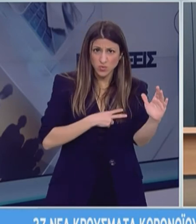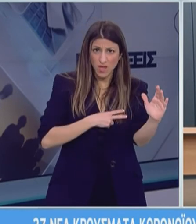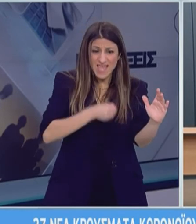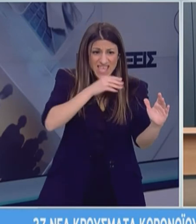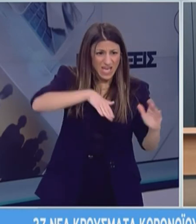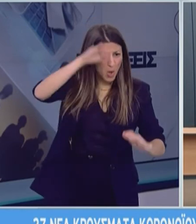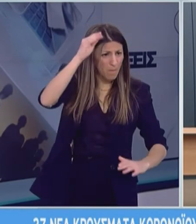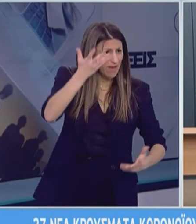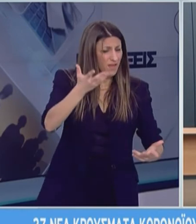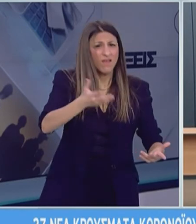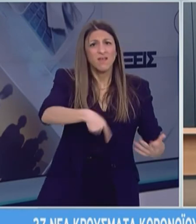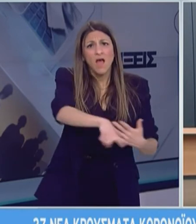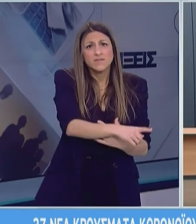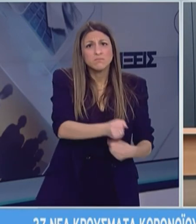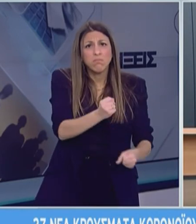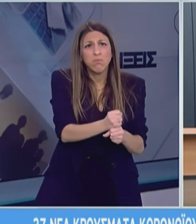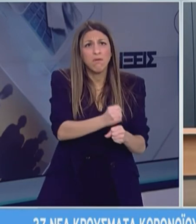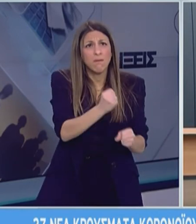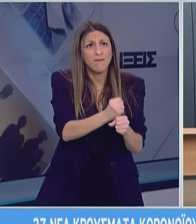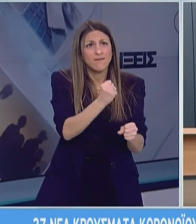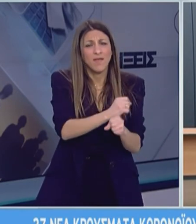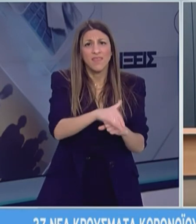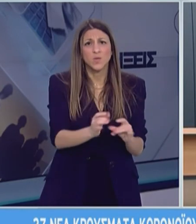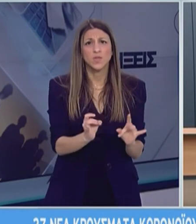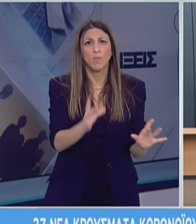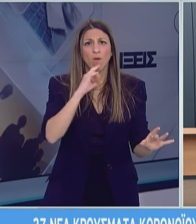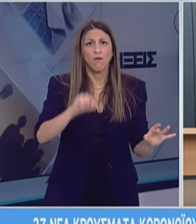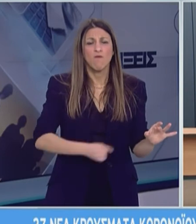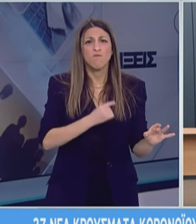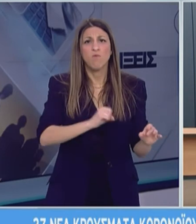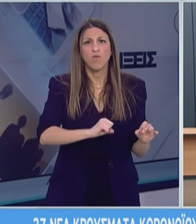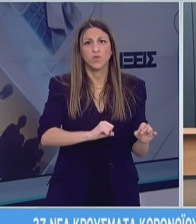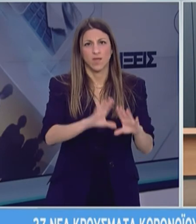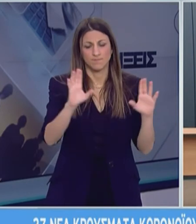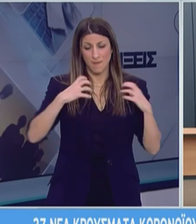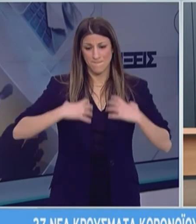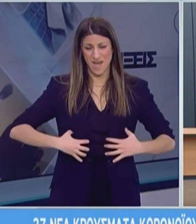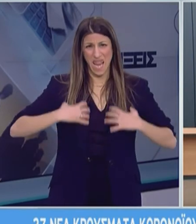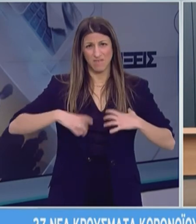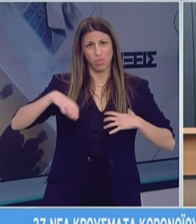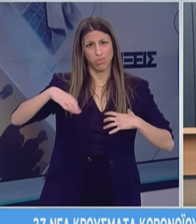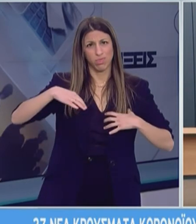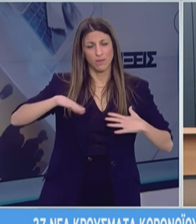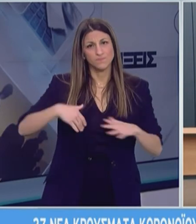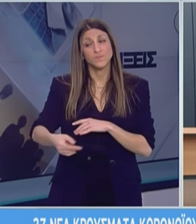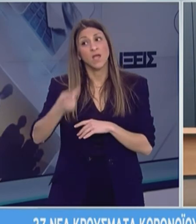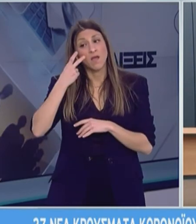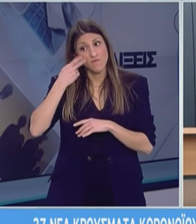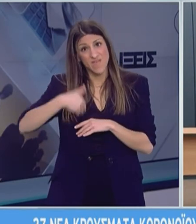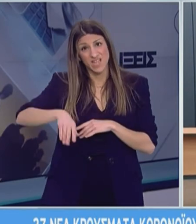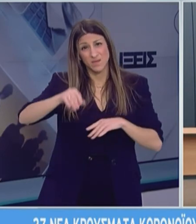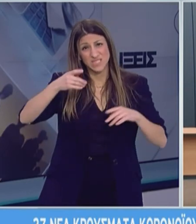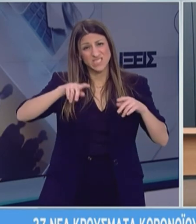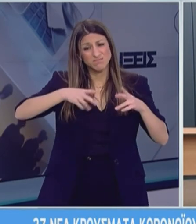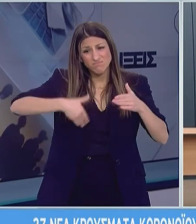την επόμενη μέρα, αλλά κυρίως πτώση της λειτουργίας των πνευμόνων των ευάλωτων ομάδων. Καθώς όλα δείχνουν ότι το logout θα είναι μάλλον μαραθώνιος και